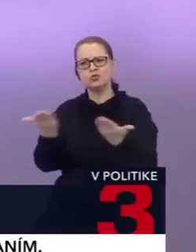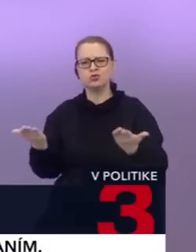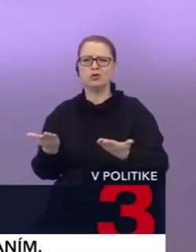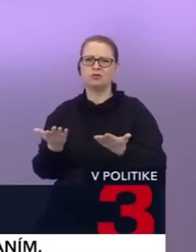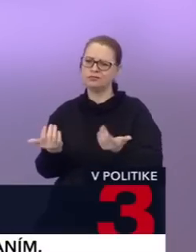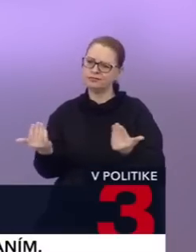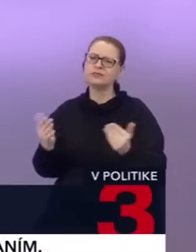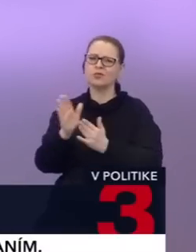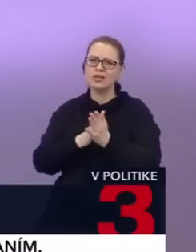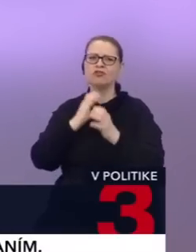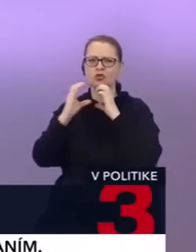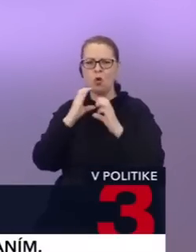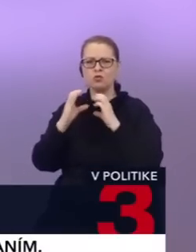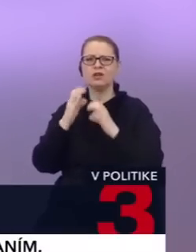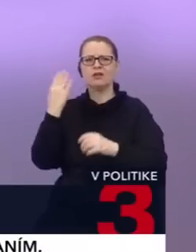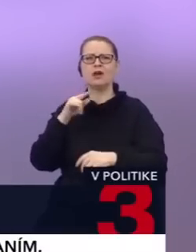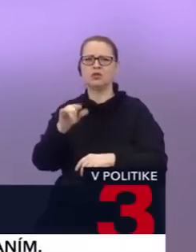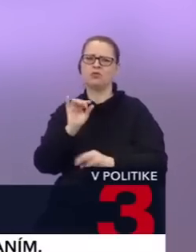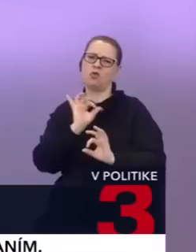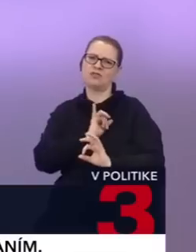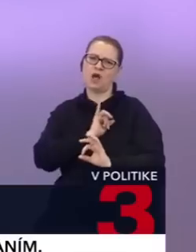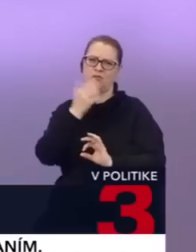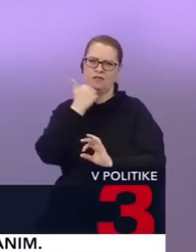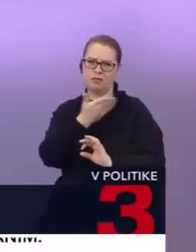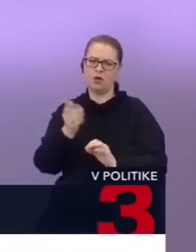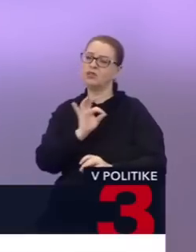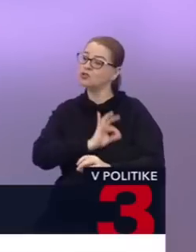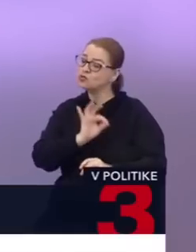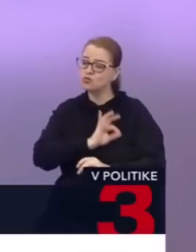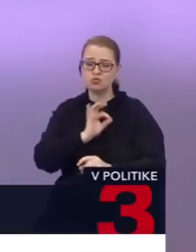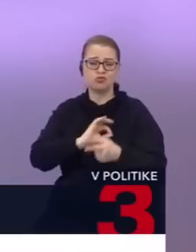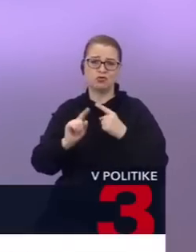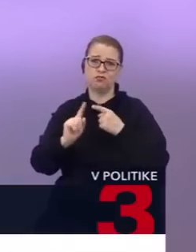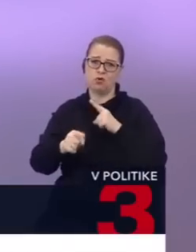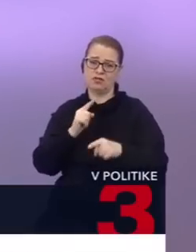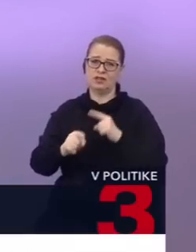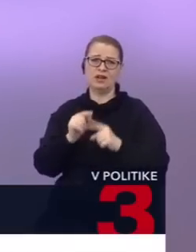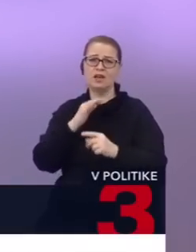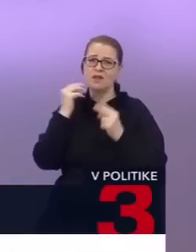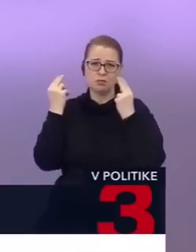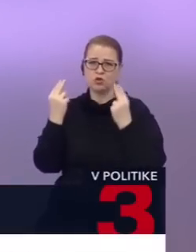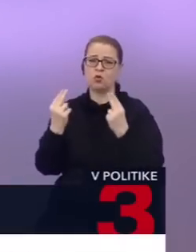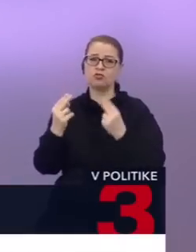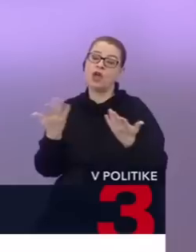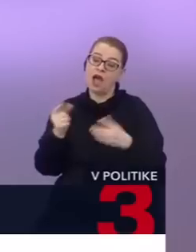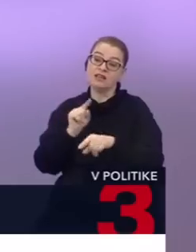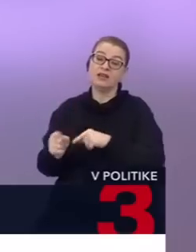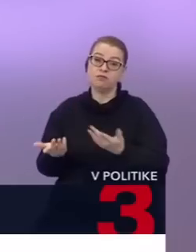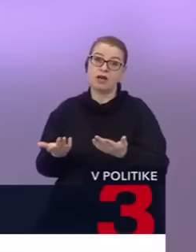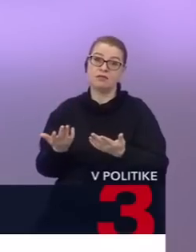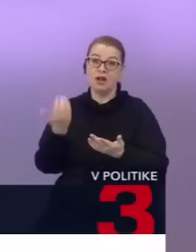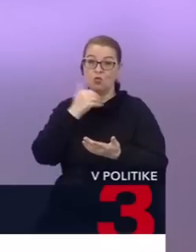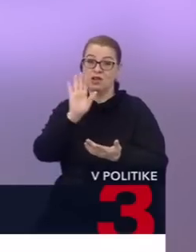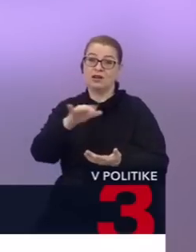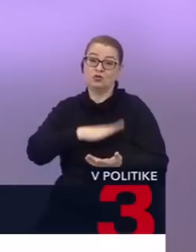tak musí sa začať komunikovať tak, aby to bolo pre nich atraktívne. A myslím si, že tá slušnosť v politike jednoznačne je nevyhnutná, chýba, je po nej dopyt.